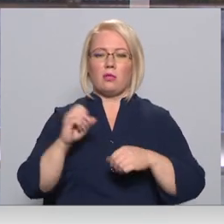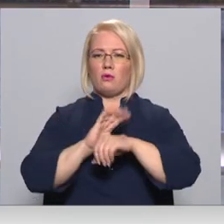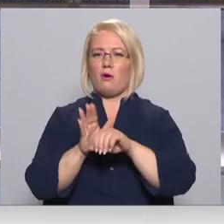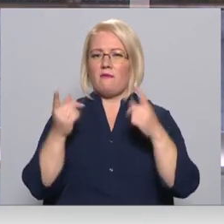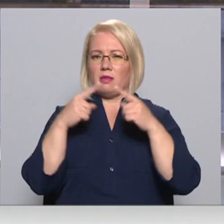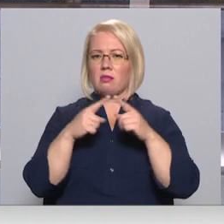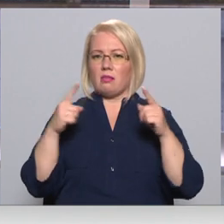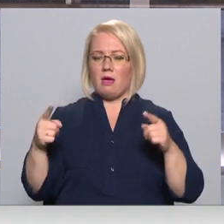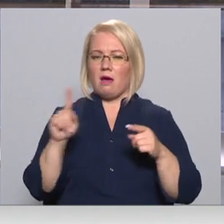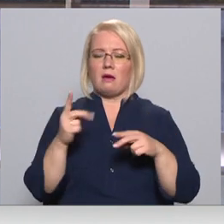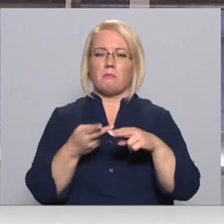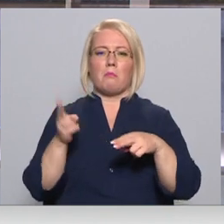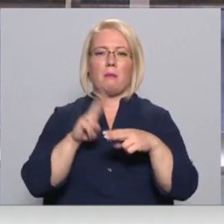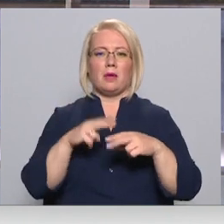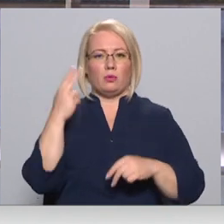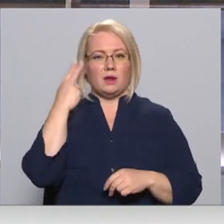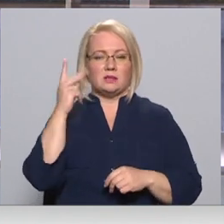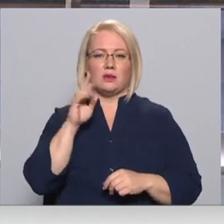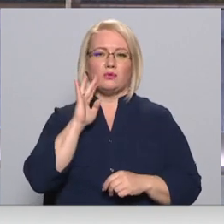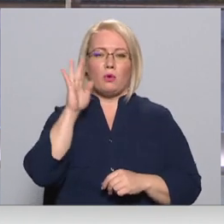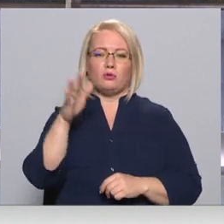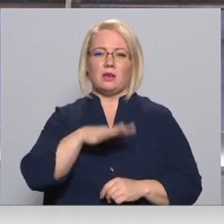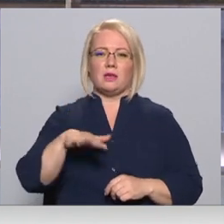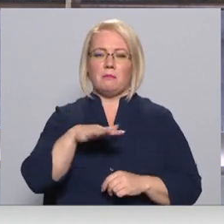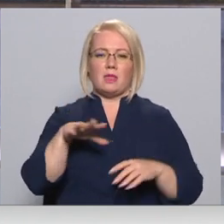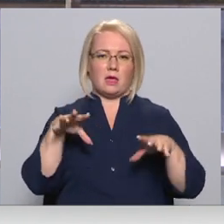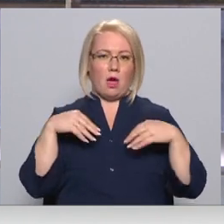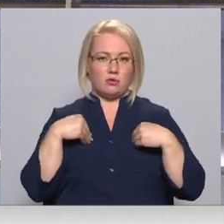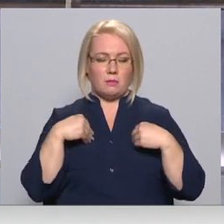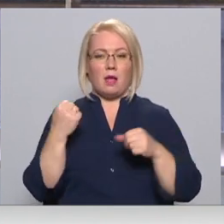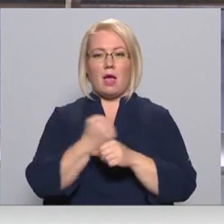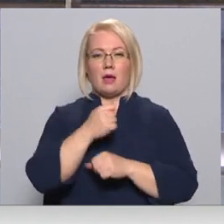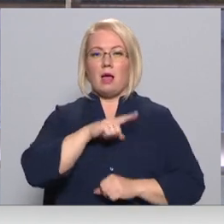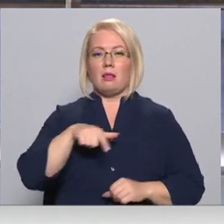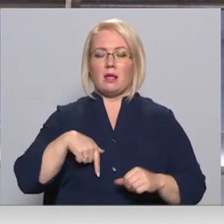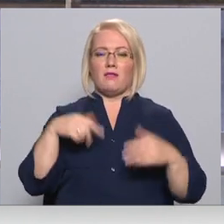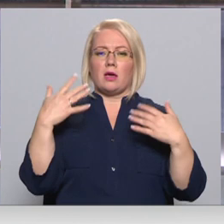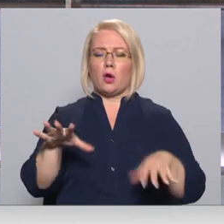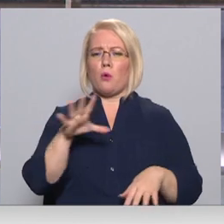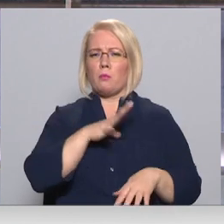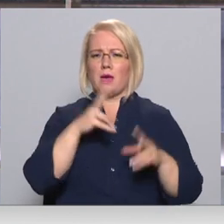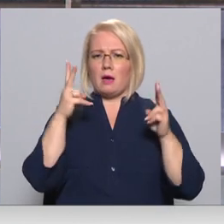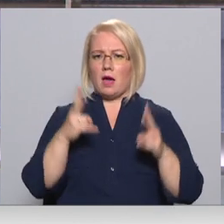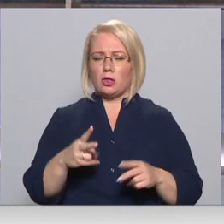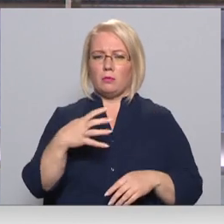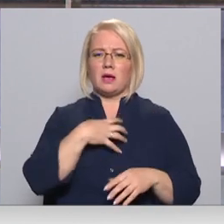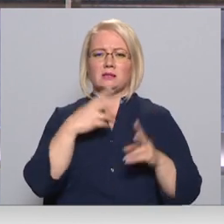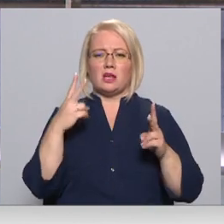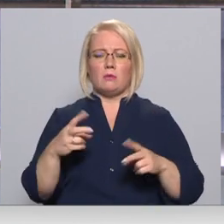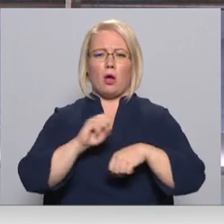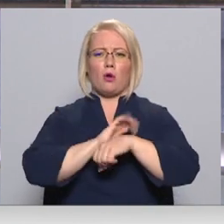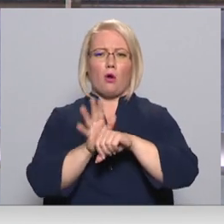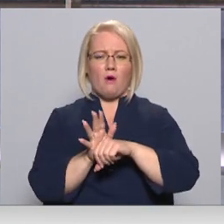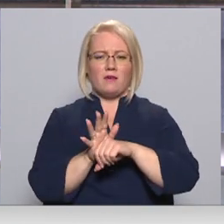laikā tas ir arī papildu risks, kas topošie ģimenei jāuzņemas. Lai gan Latvijā jau ir bijuši gadījumi, kad saslimšana ar Covid